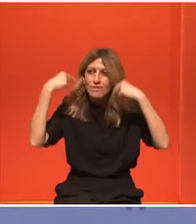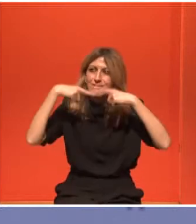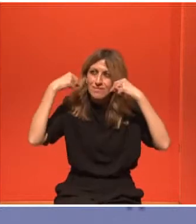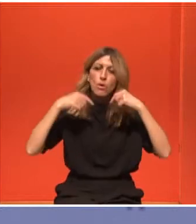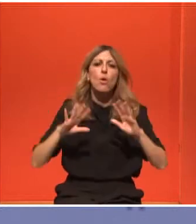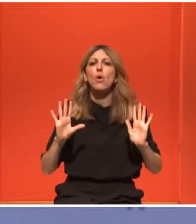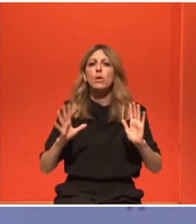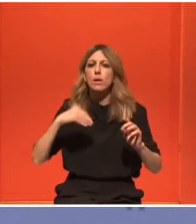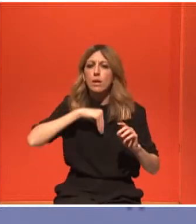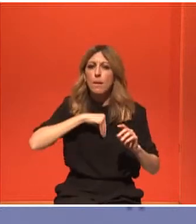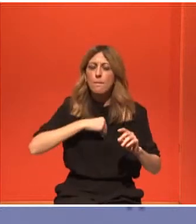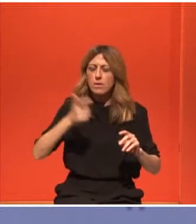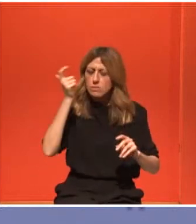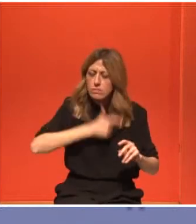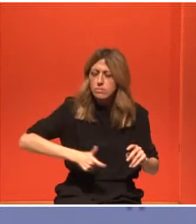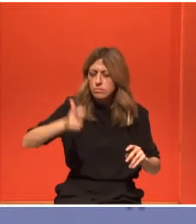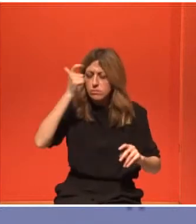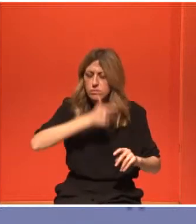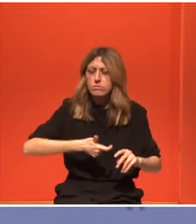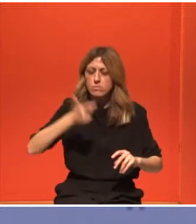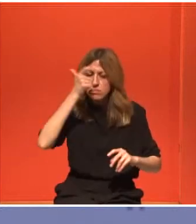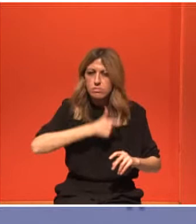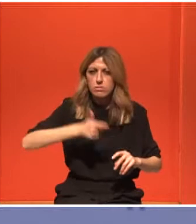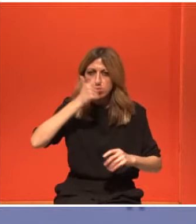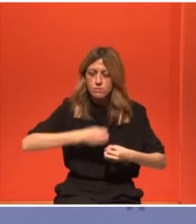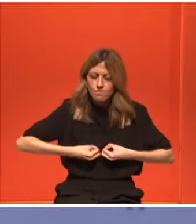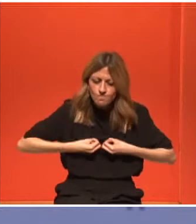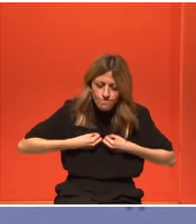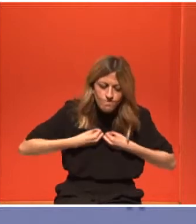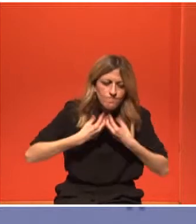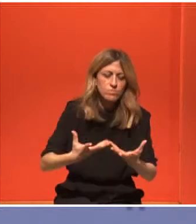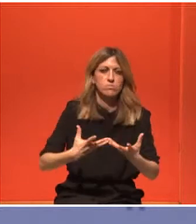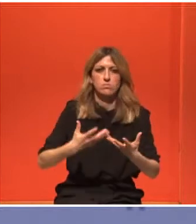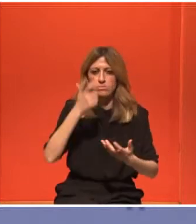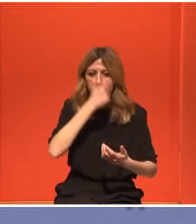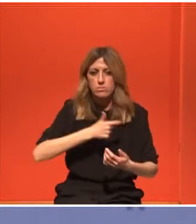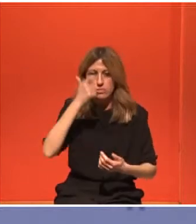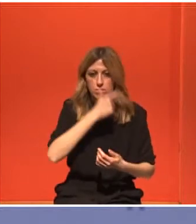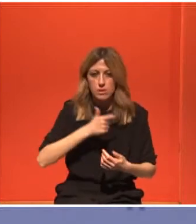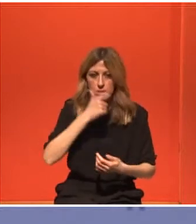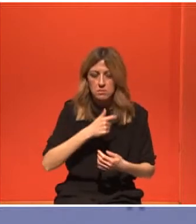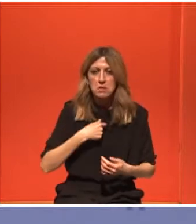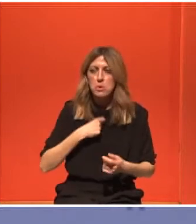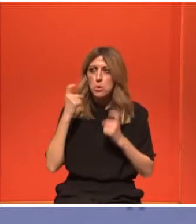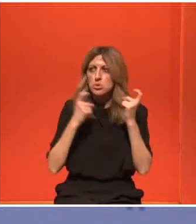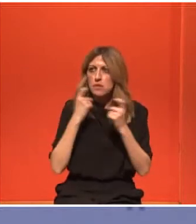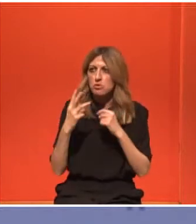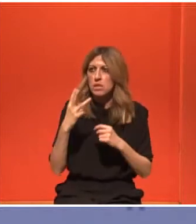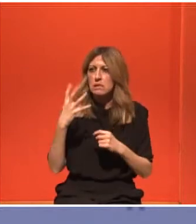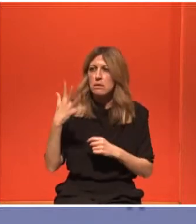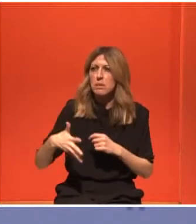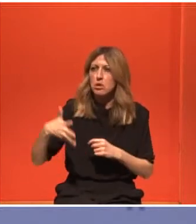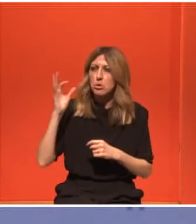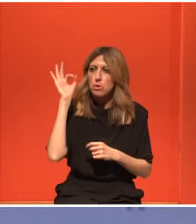Σκέφτηκα ότι είμαι 35 και αυτό που είπα στον εαυτό μου εκείνο το βράδυ ήταν ταξίδεψες. Ερωτεύτηκες.